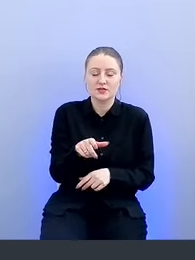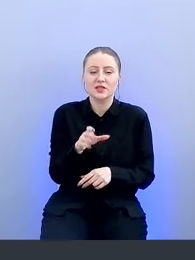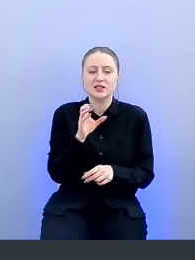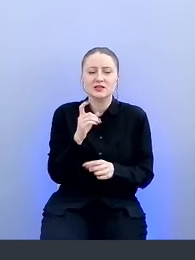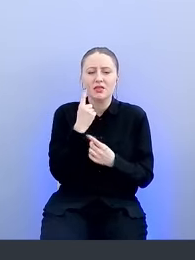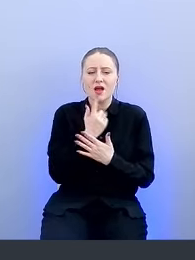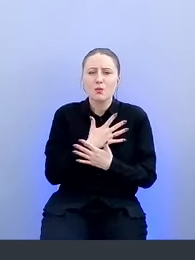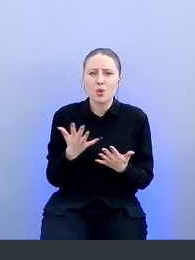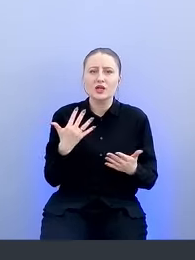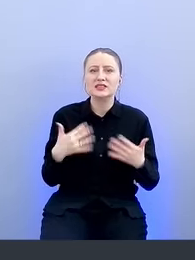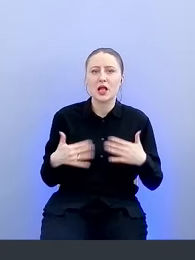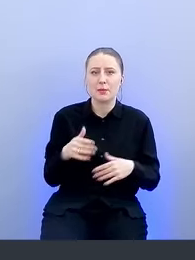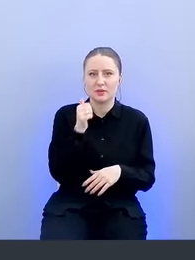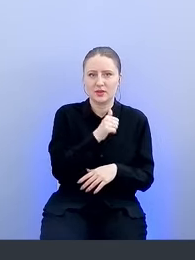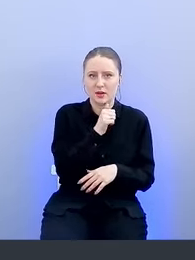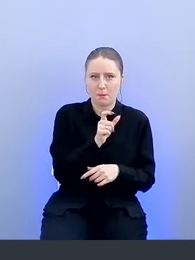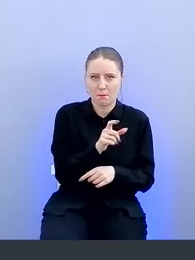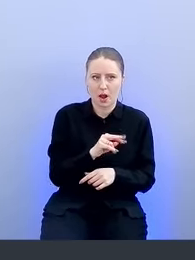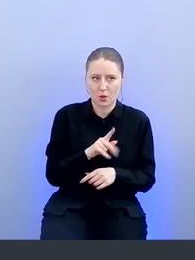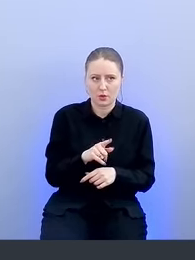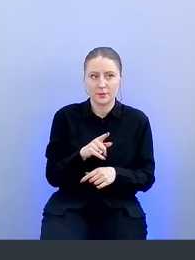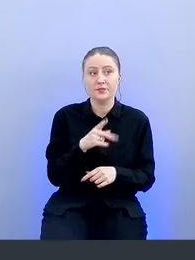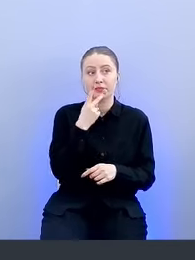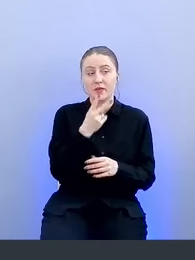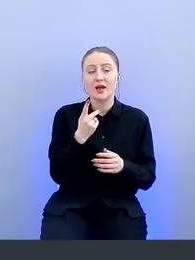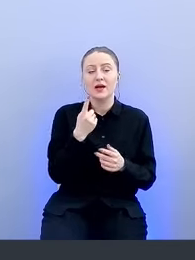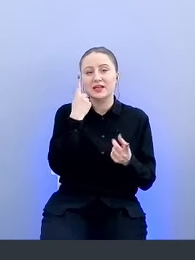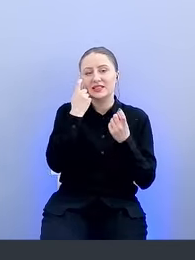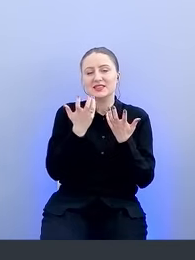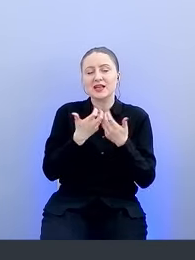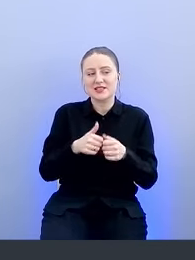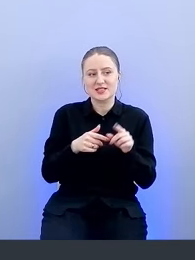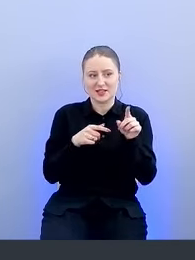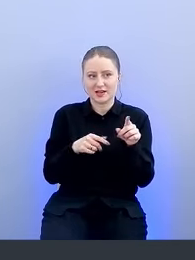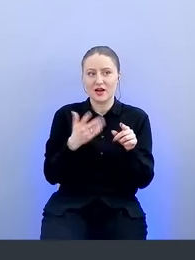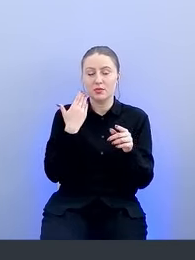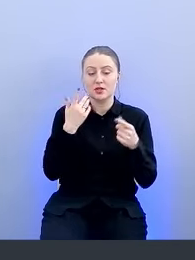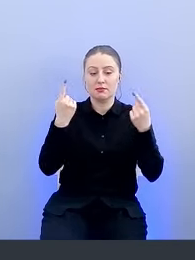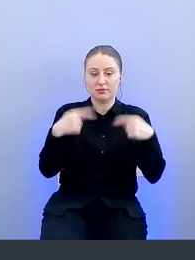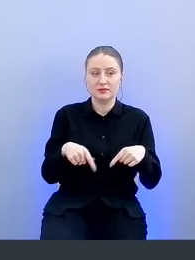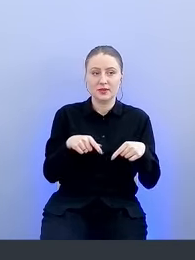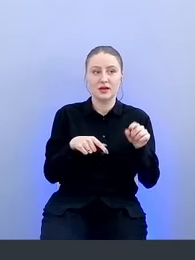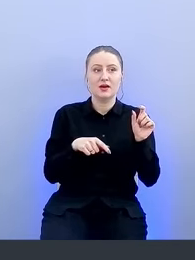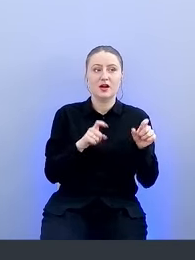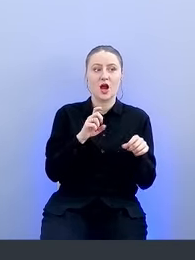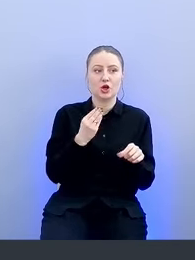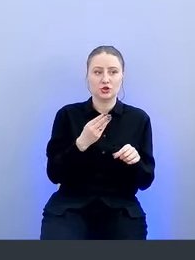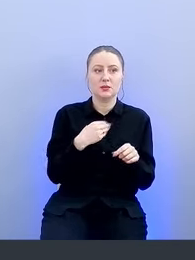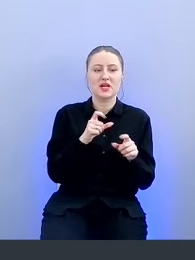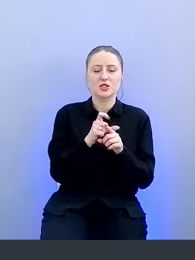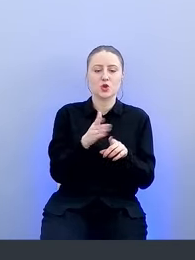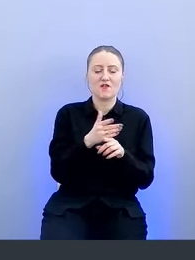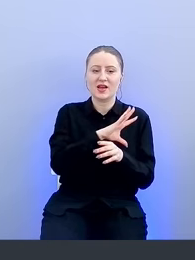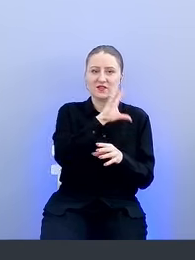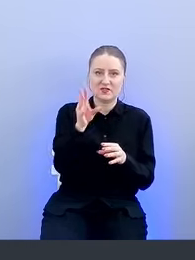слабыми паролями. Небольшая статистика по работе с печкой. При кряке соленых шей мы прогоняли весь словарь без